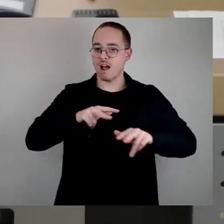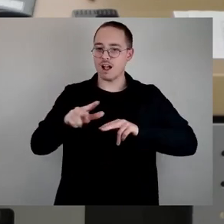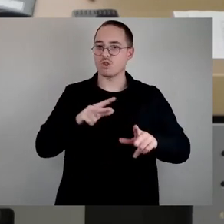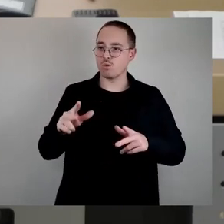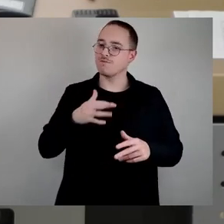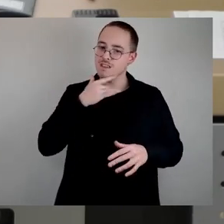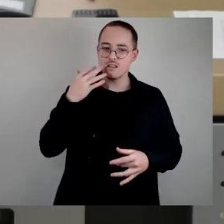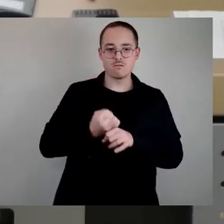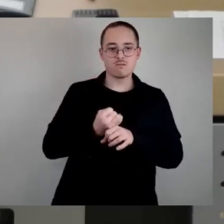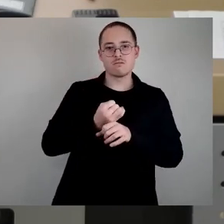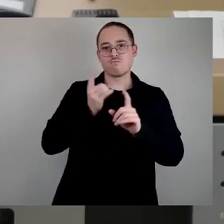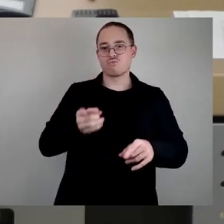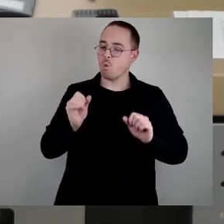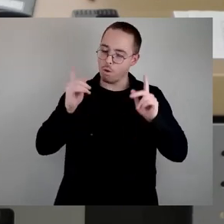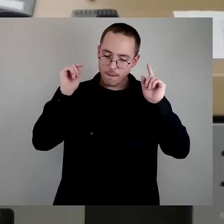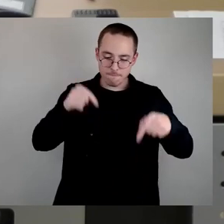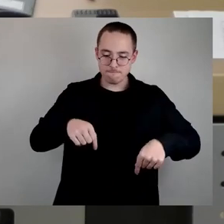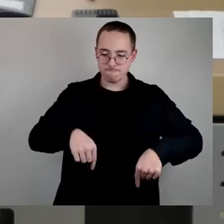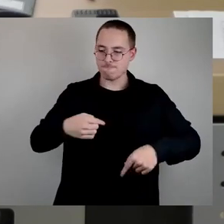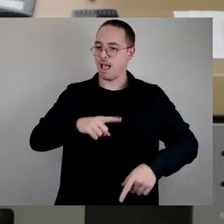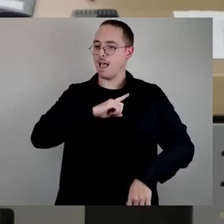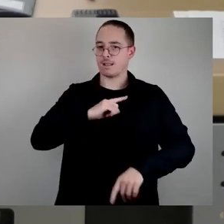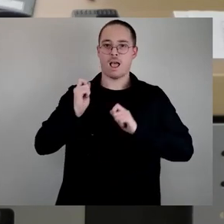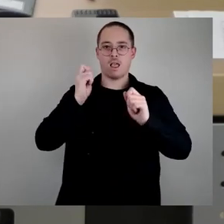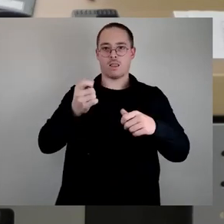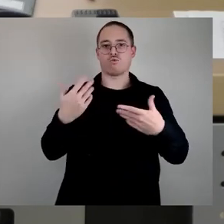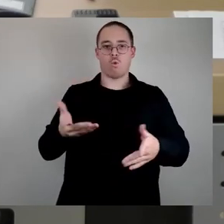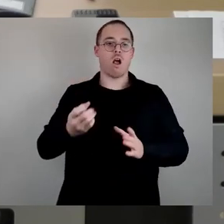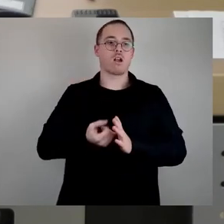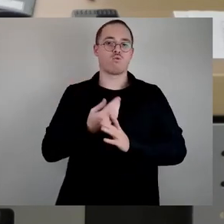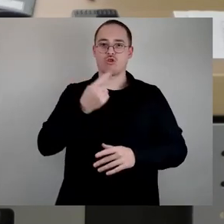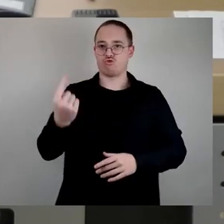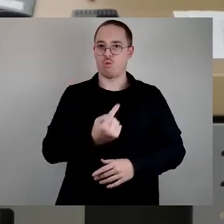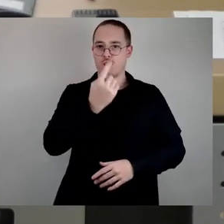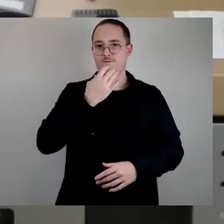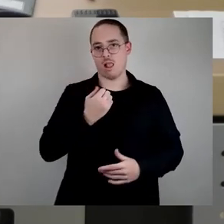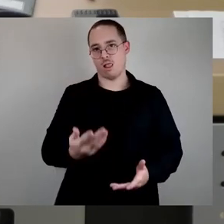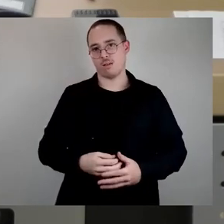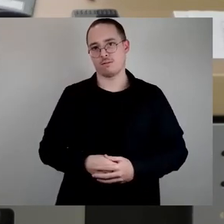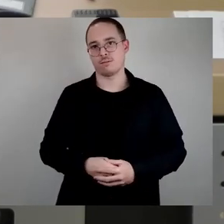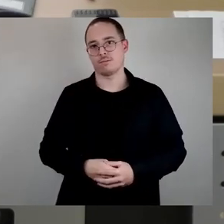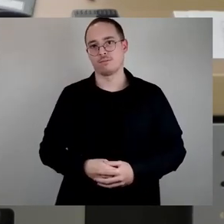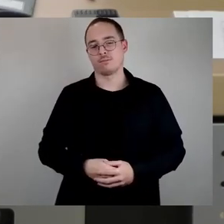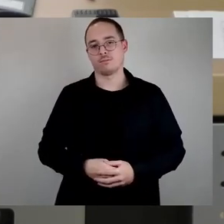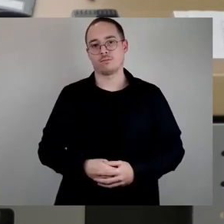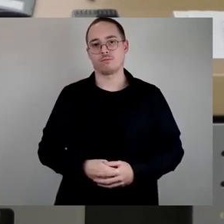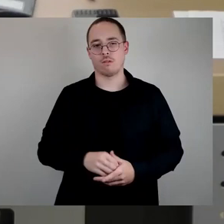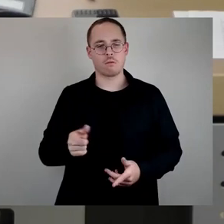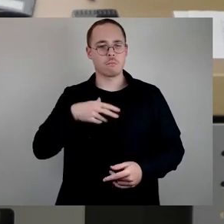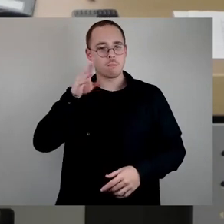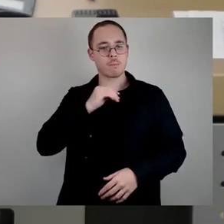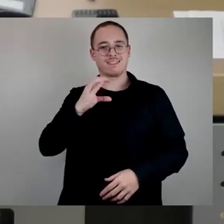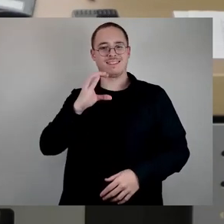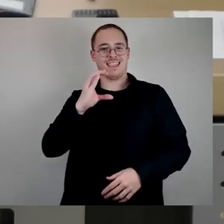wieder einen eigenen Antrag einzubringen und eine Aktuelle Stunde zu diesem Thema anzusetzen. Sie haben das mitgekriegt, dass die CDU ja extra versucht hat oder